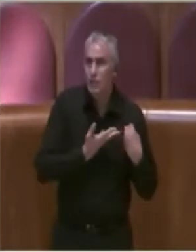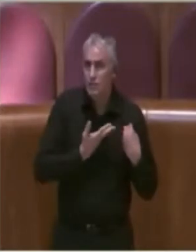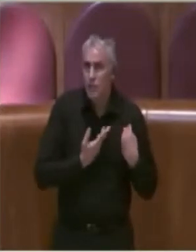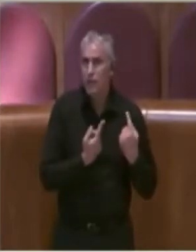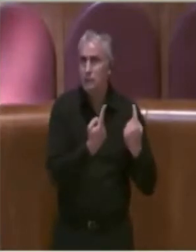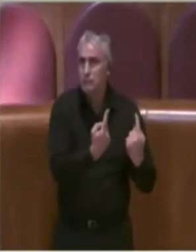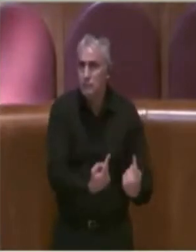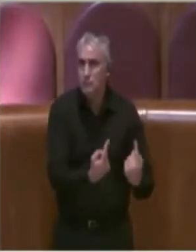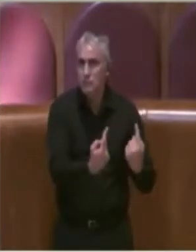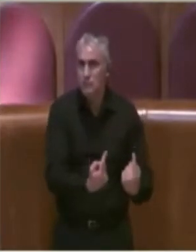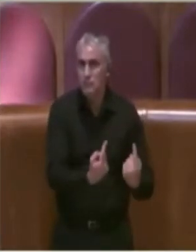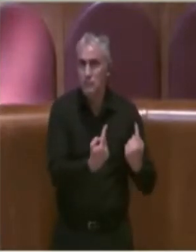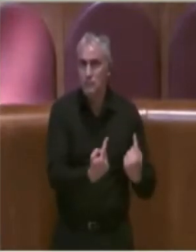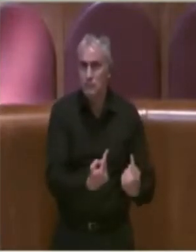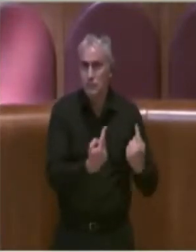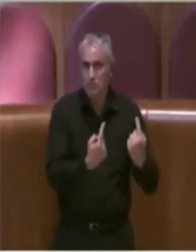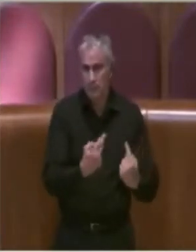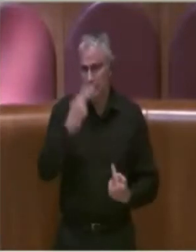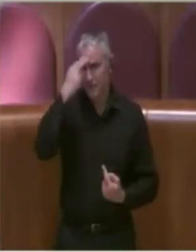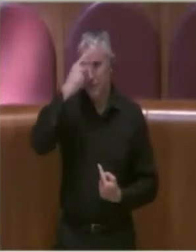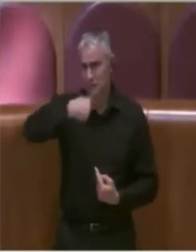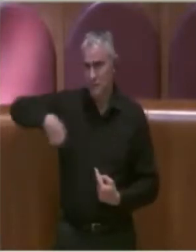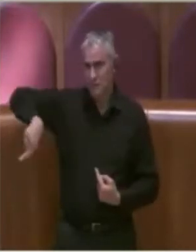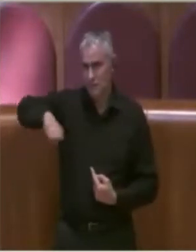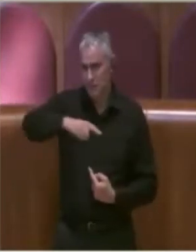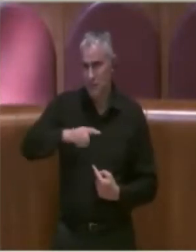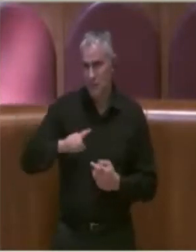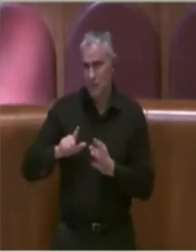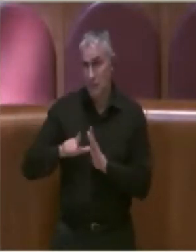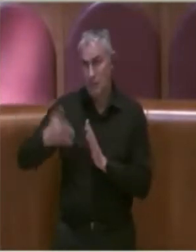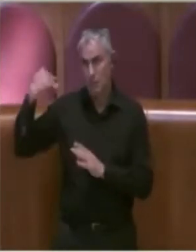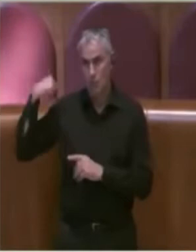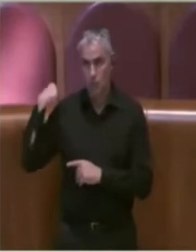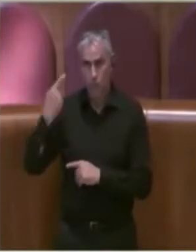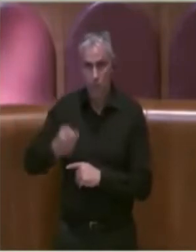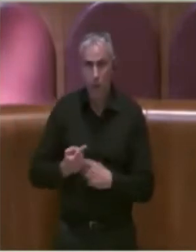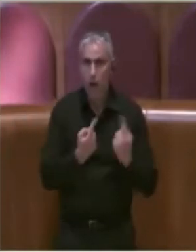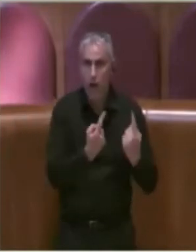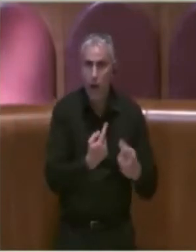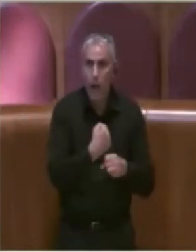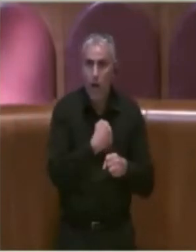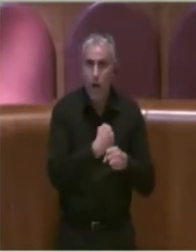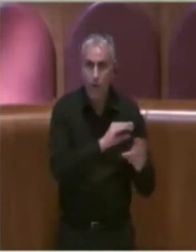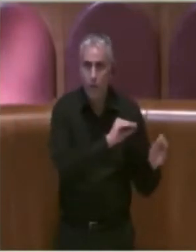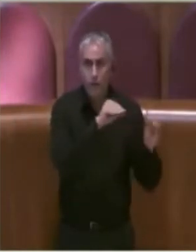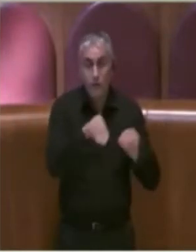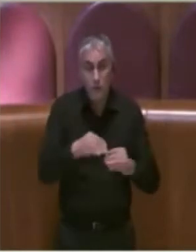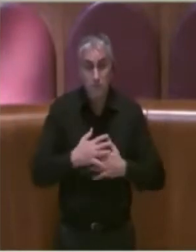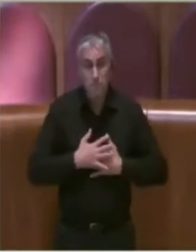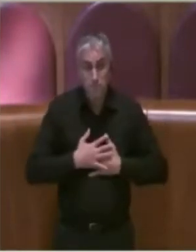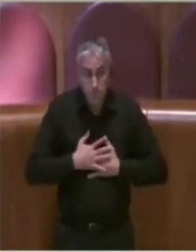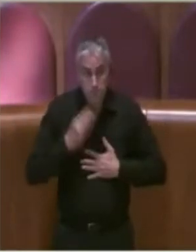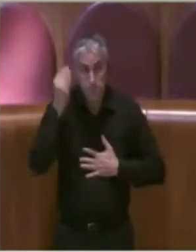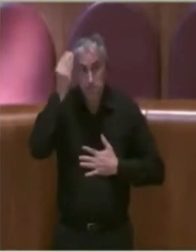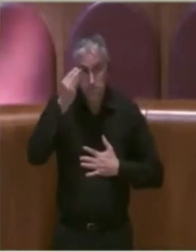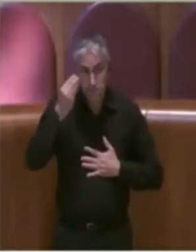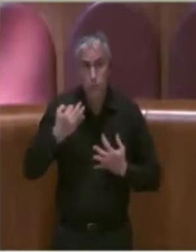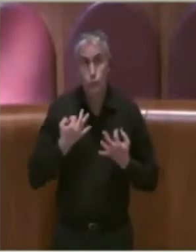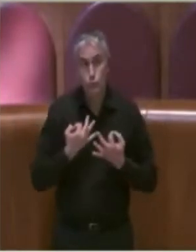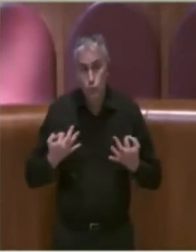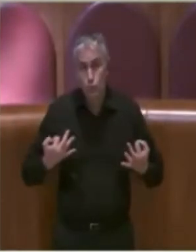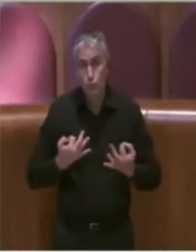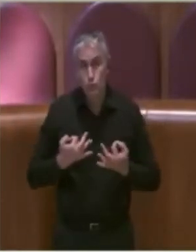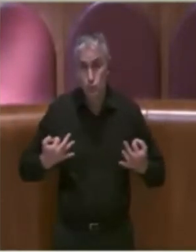ricordato da tempo e quindi credo che sia veramente doveroso all